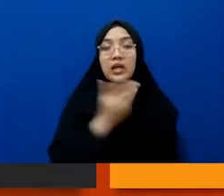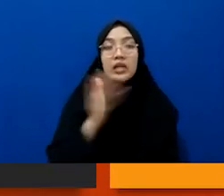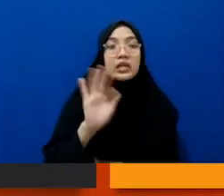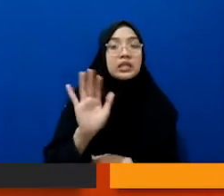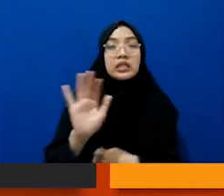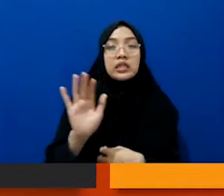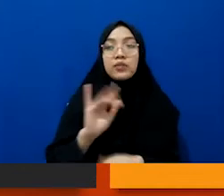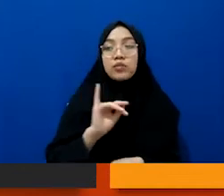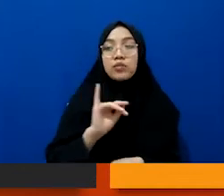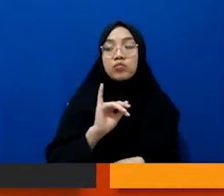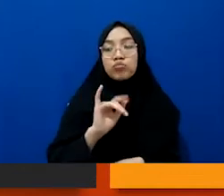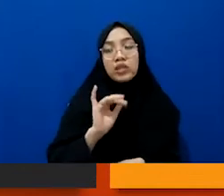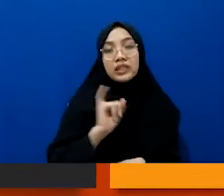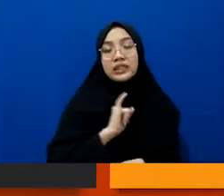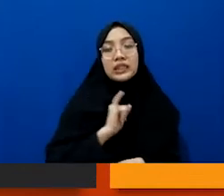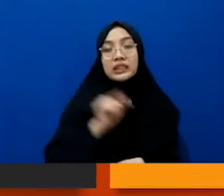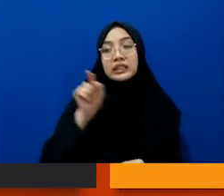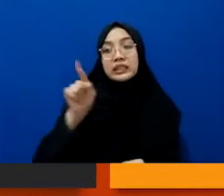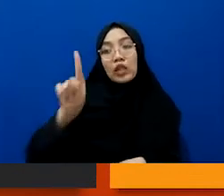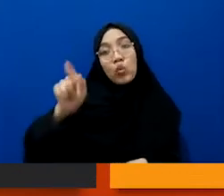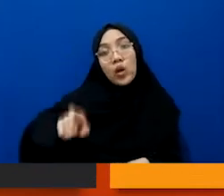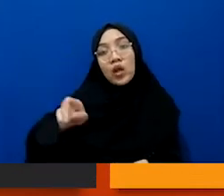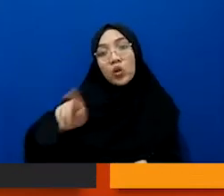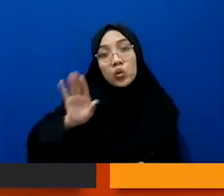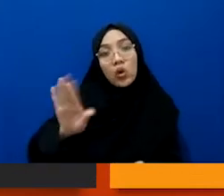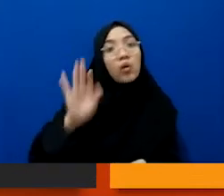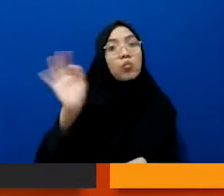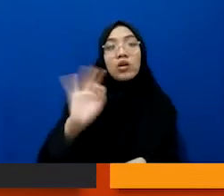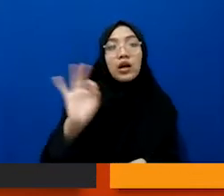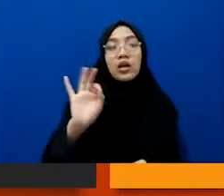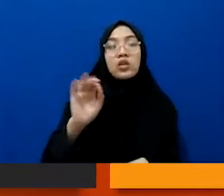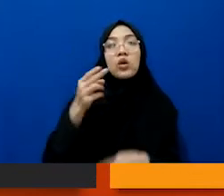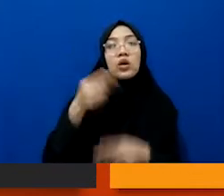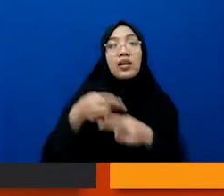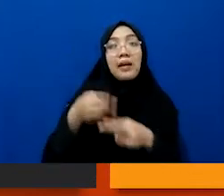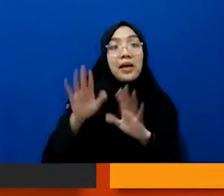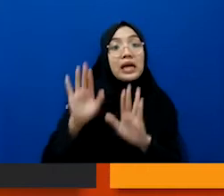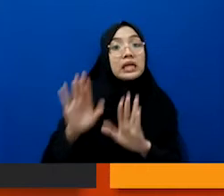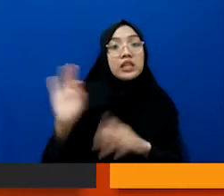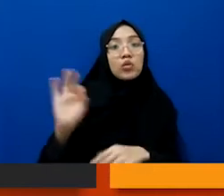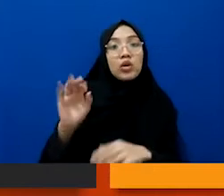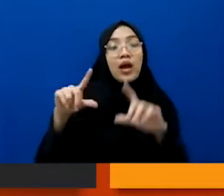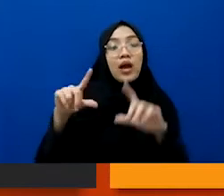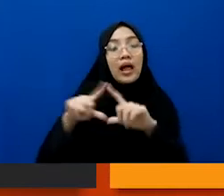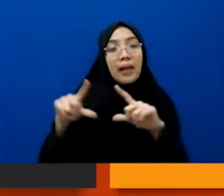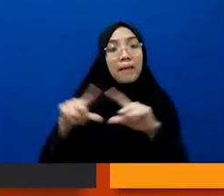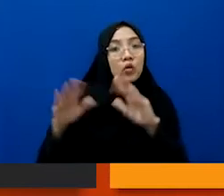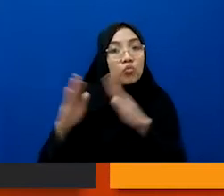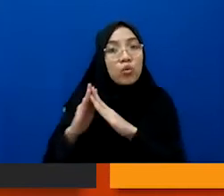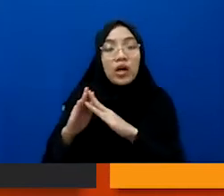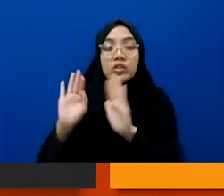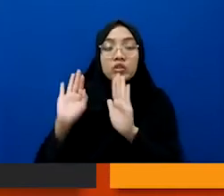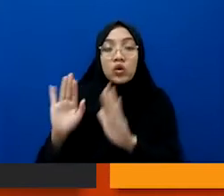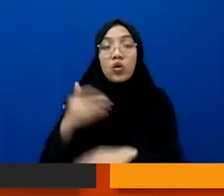identitas dia seorang gitu kan tidak hanya soal nama atau alamat dari korban itu saja